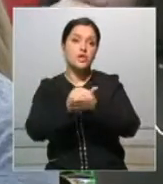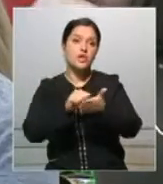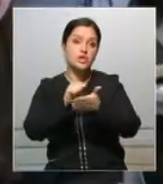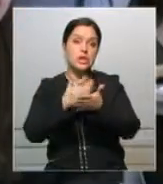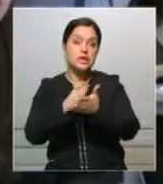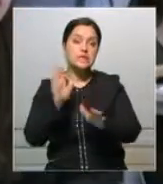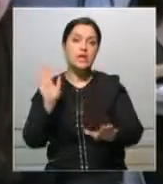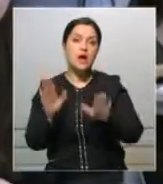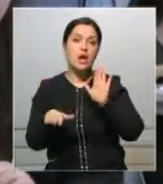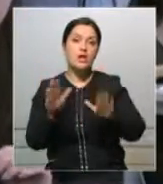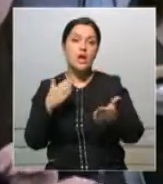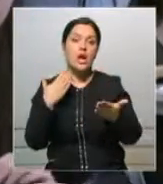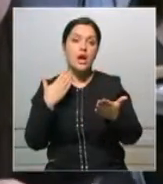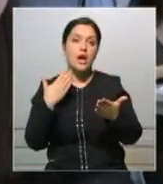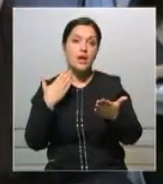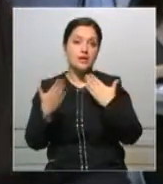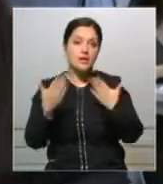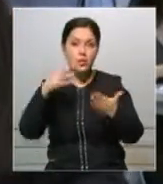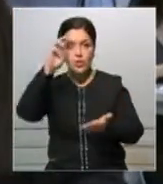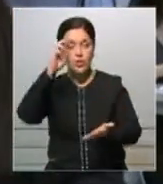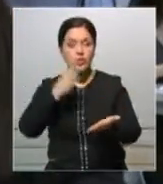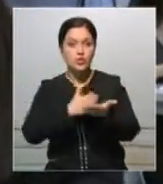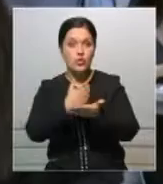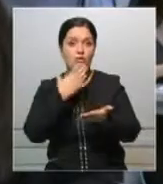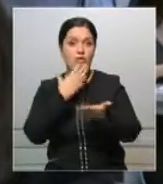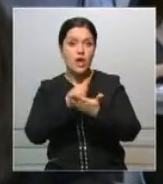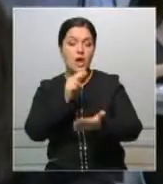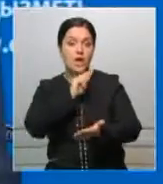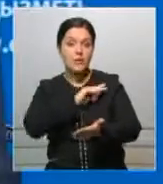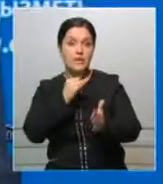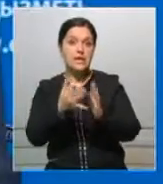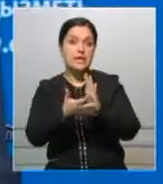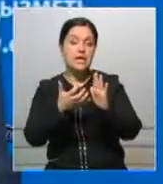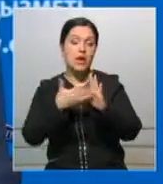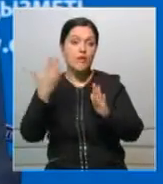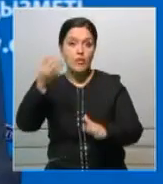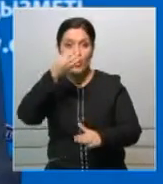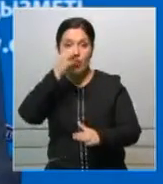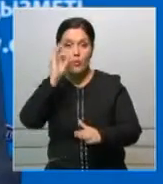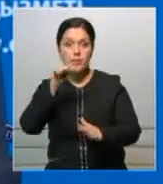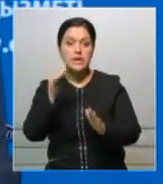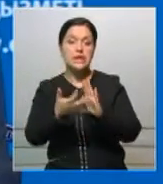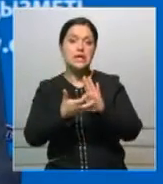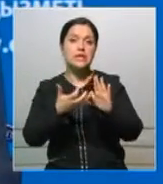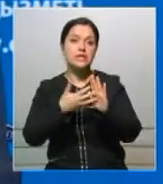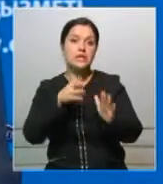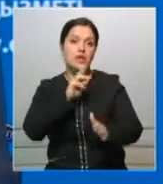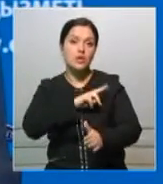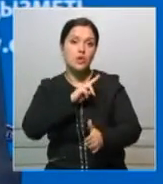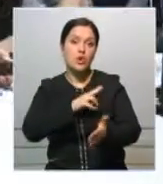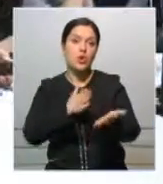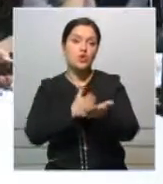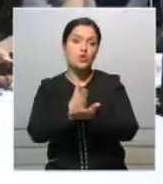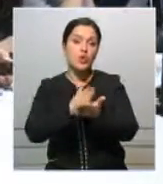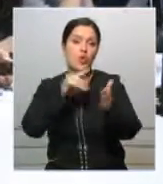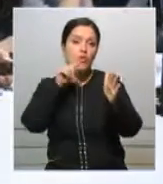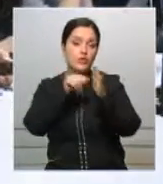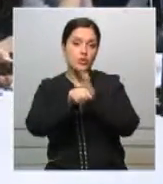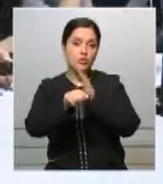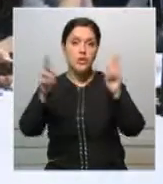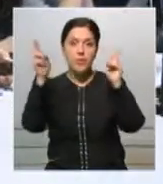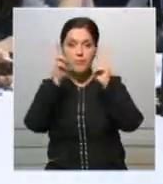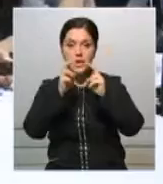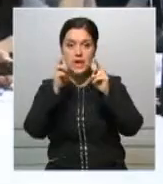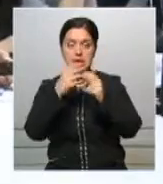причинами являются халатные отношения госслужащих к своим обязанностям, недостаток их квалификации и недочеты в работе